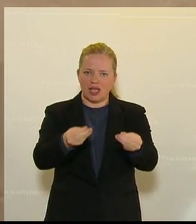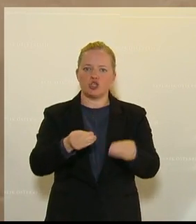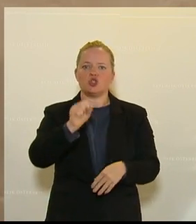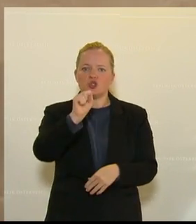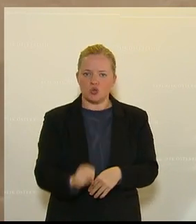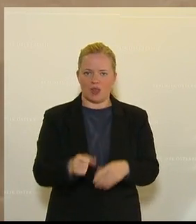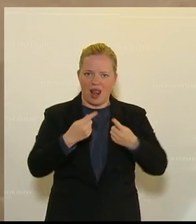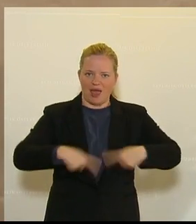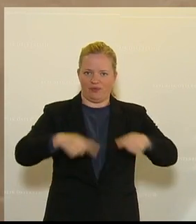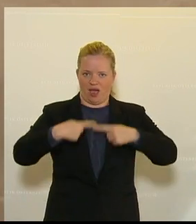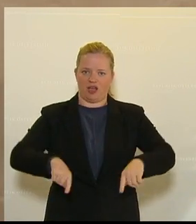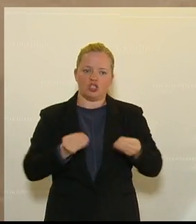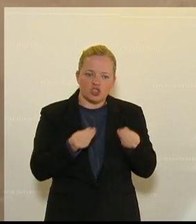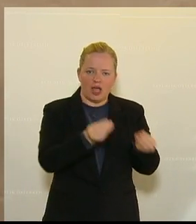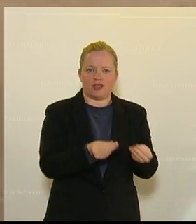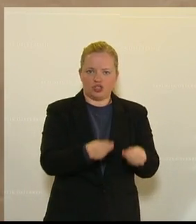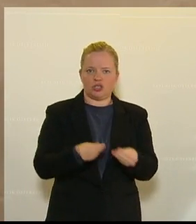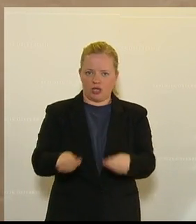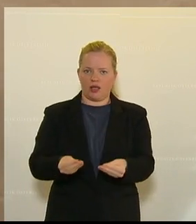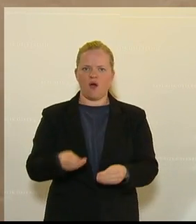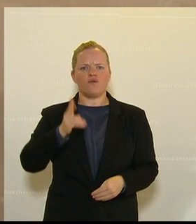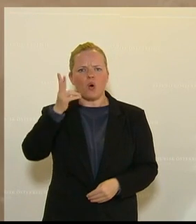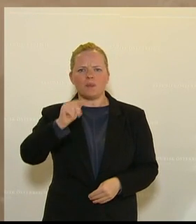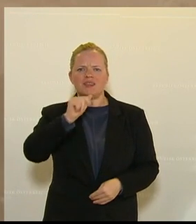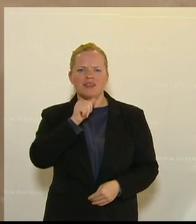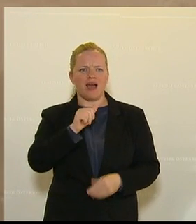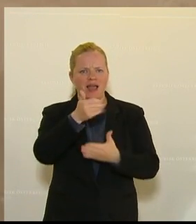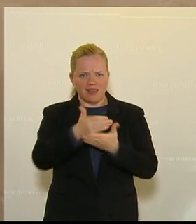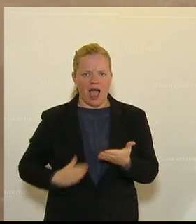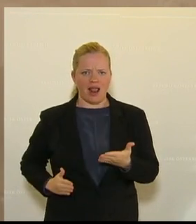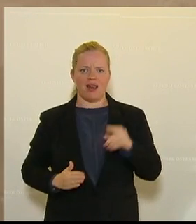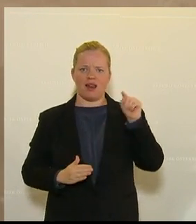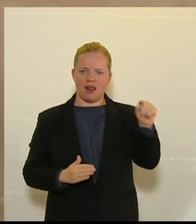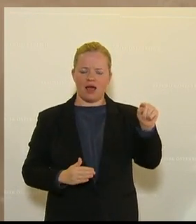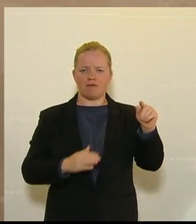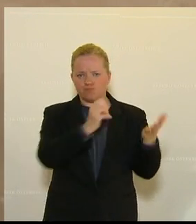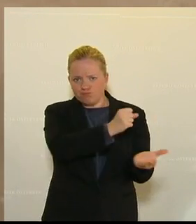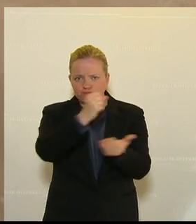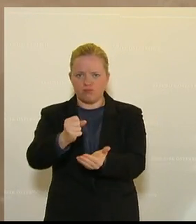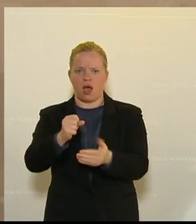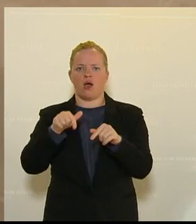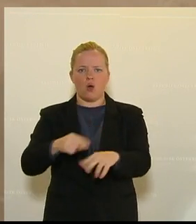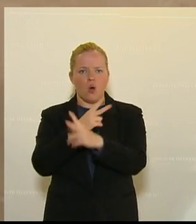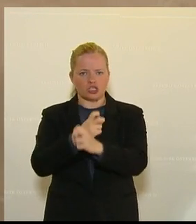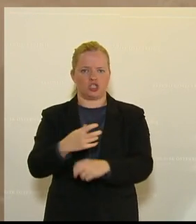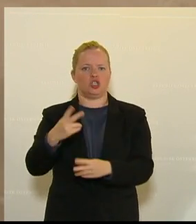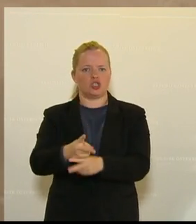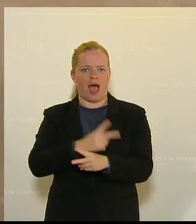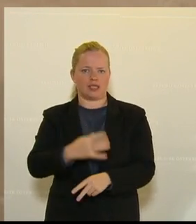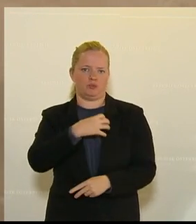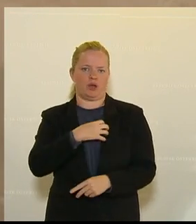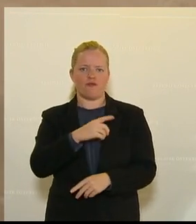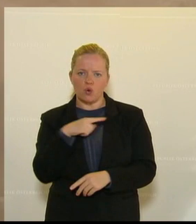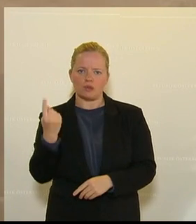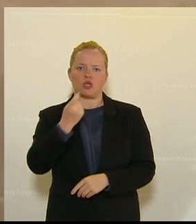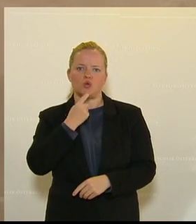verschenkt, bitte. Wieso wird nicht ein Teil dessen für unseren österreichischen Staatsbürger, für unseren Konsum